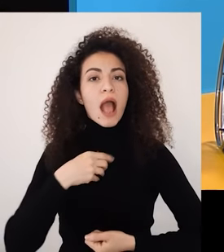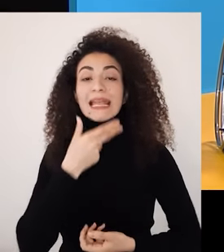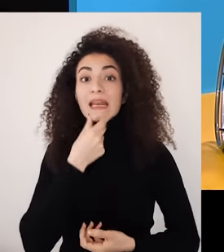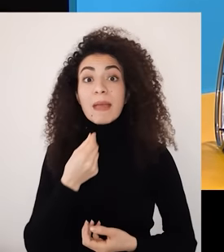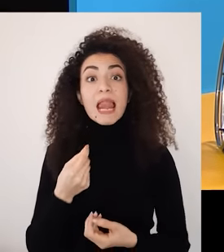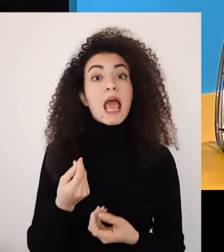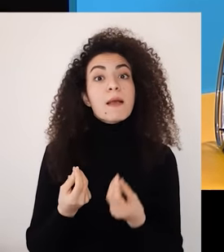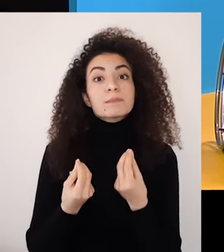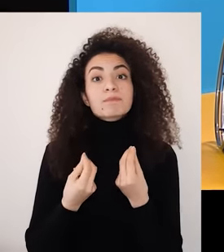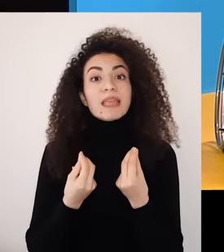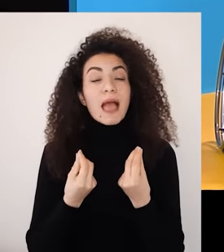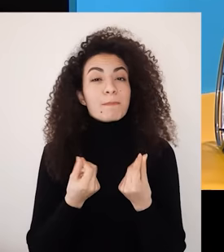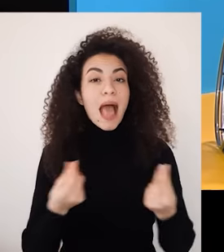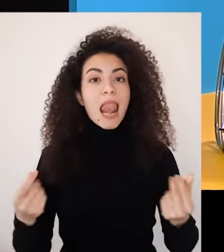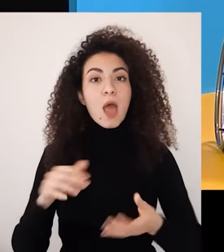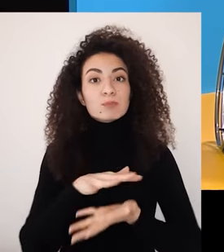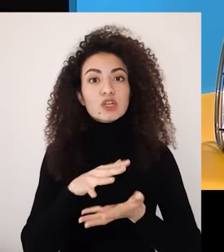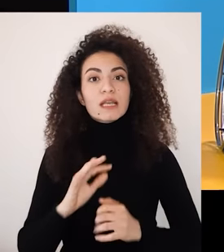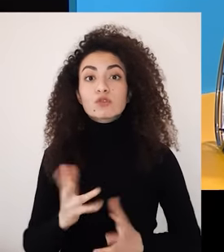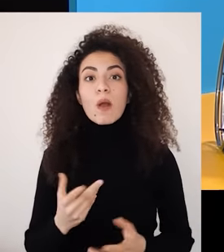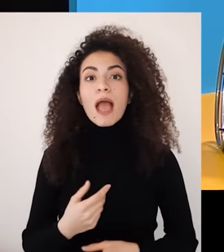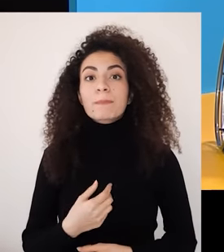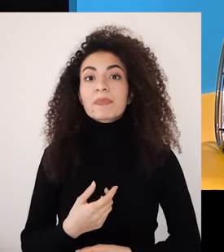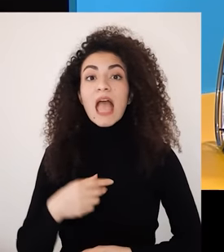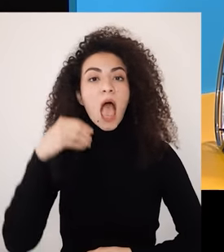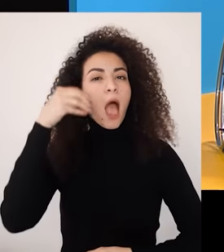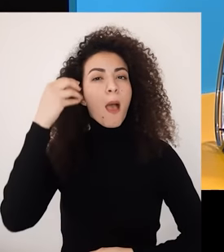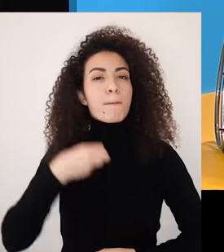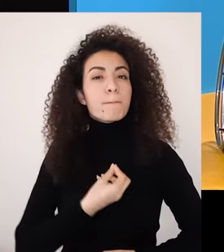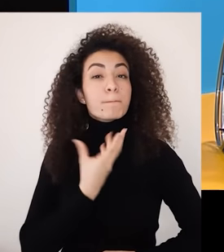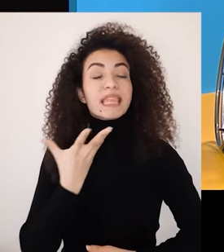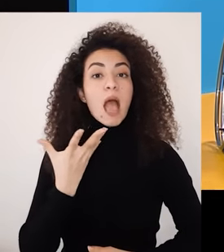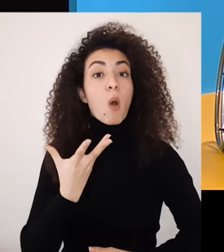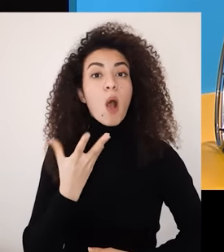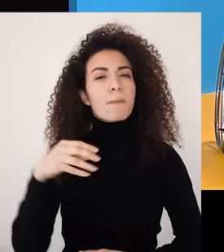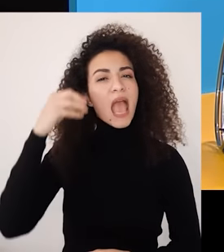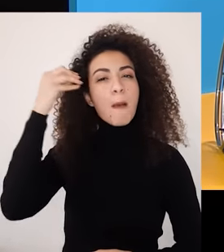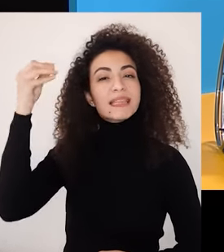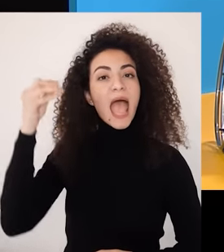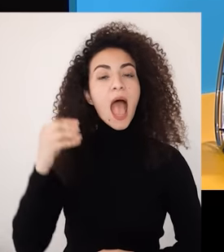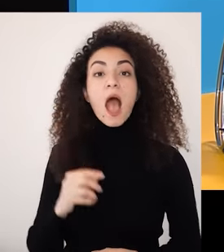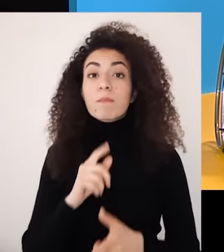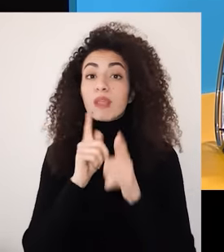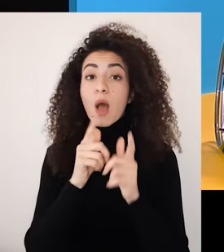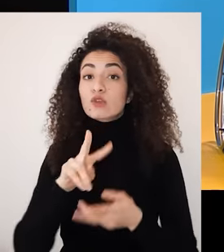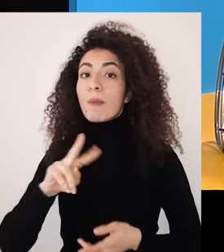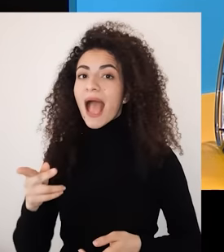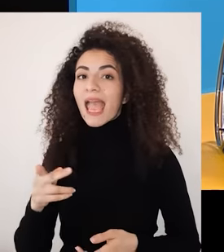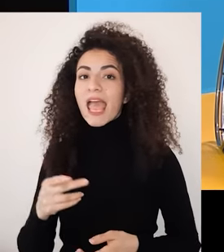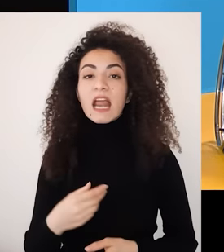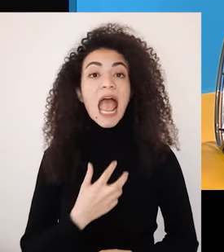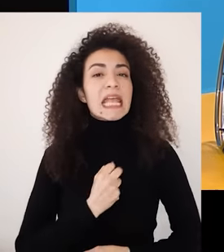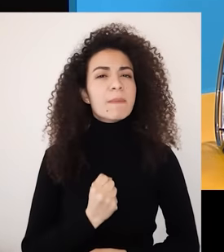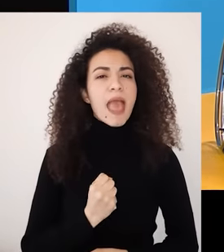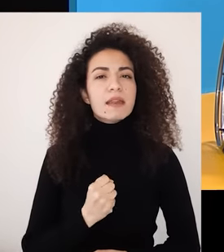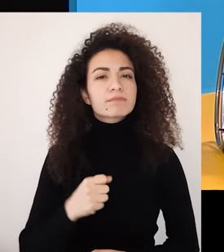هل كانت الإدراع على الإبداع لإمام بنفسك وبالحياة هل كانت الإدراع على التواصل مع ذاتك ومع الآخرين هل كانت